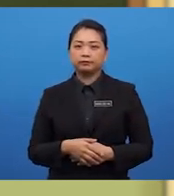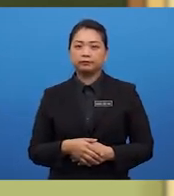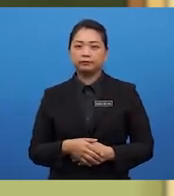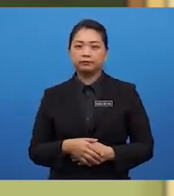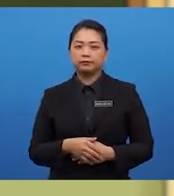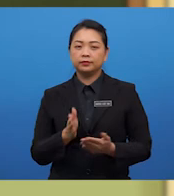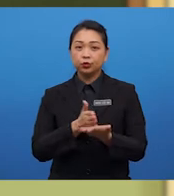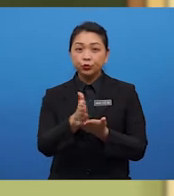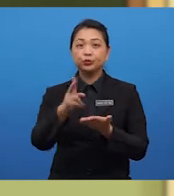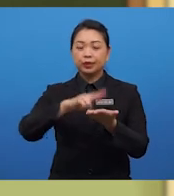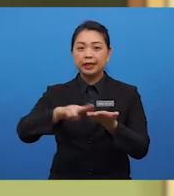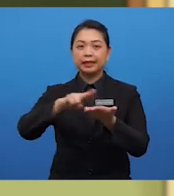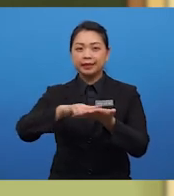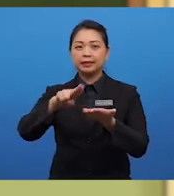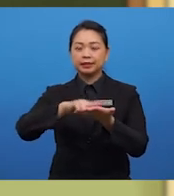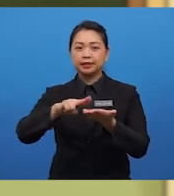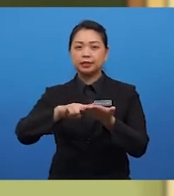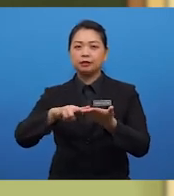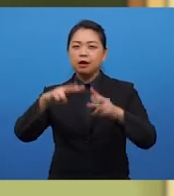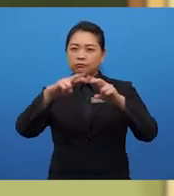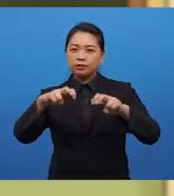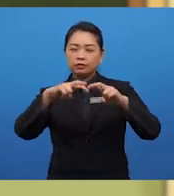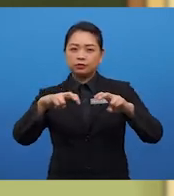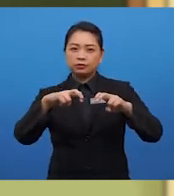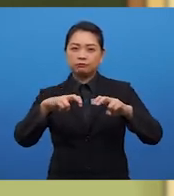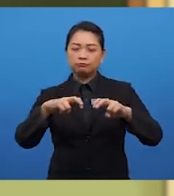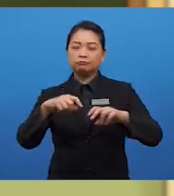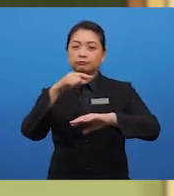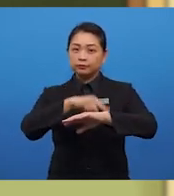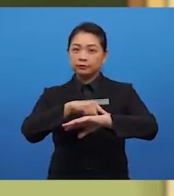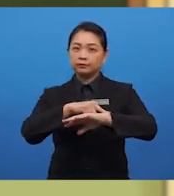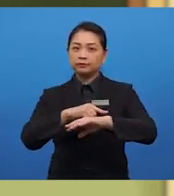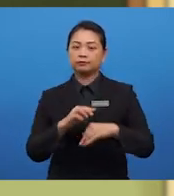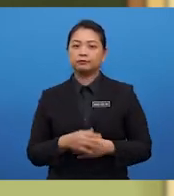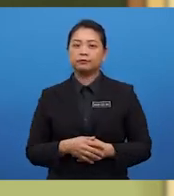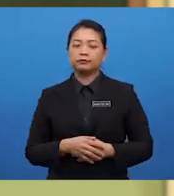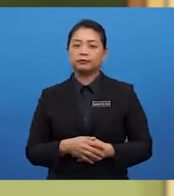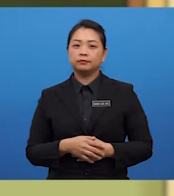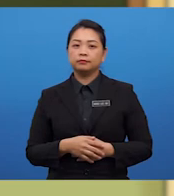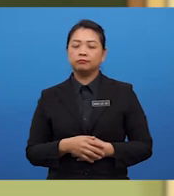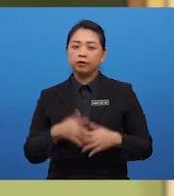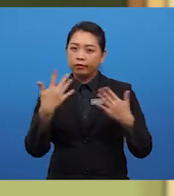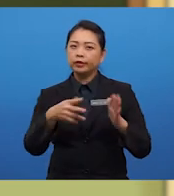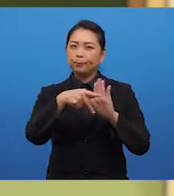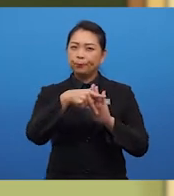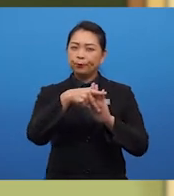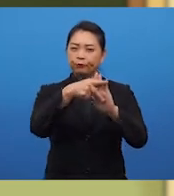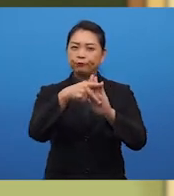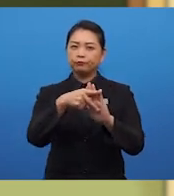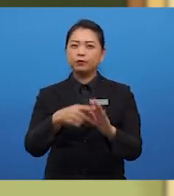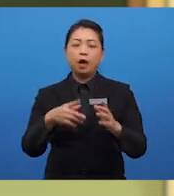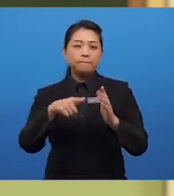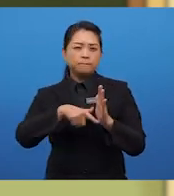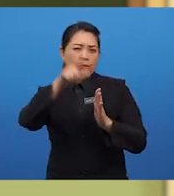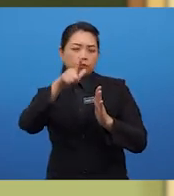through reading. Research, time and again, has proven this as the most